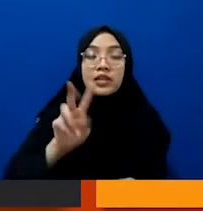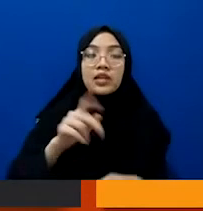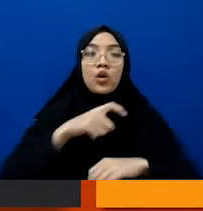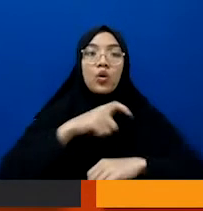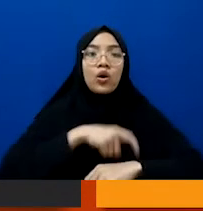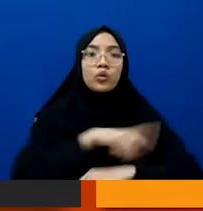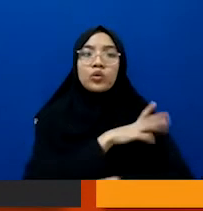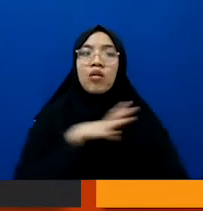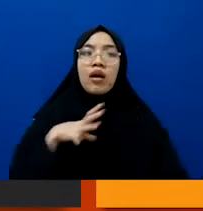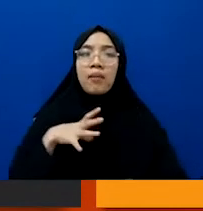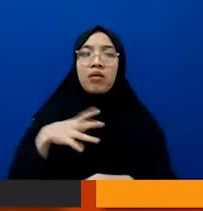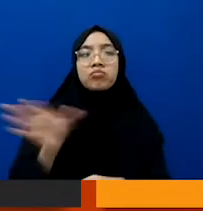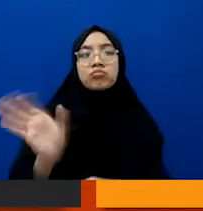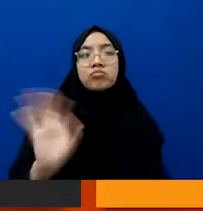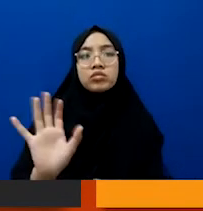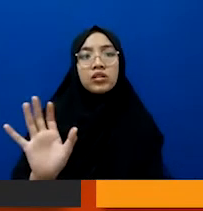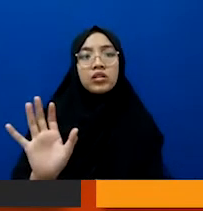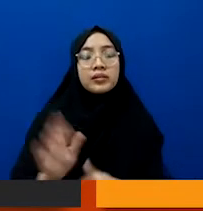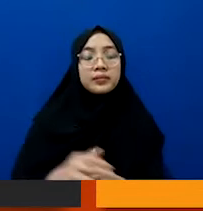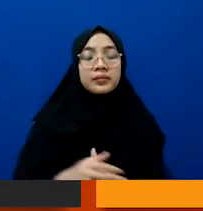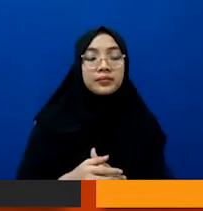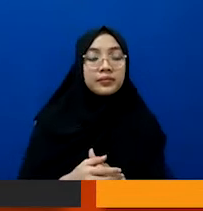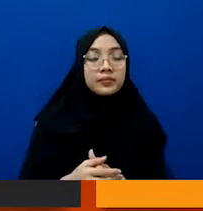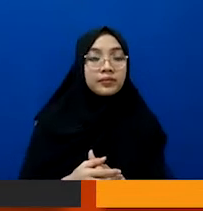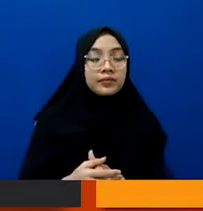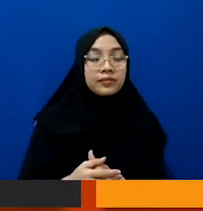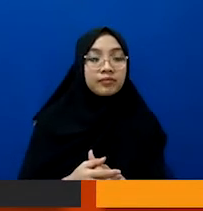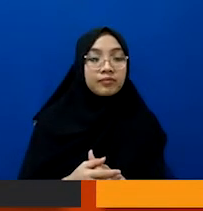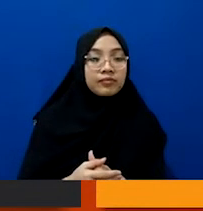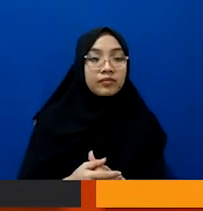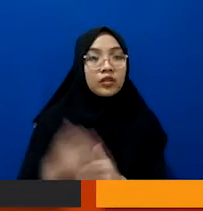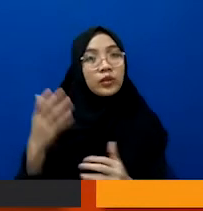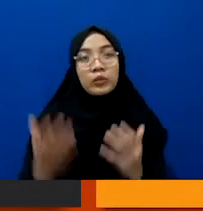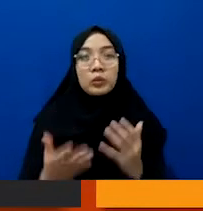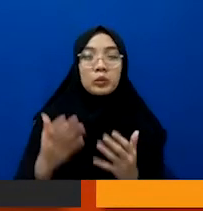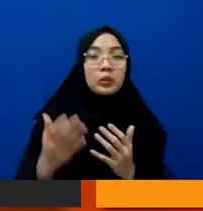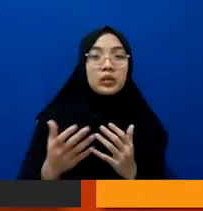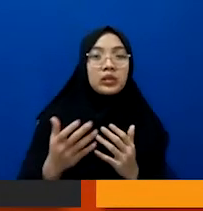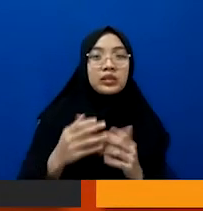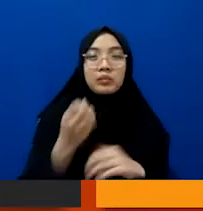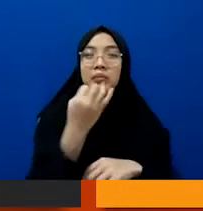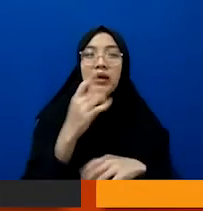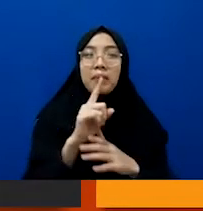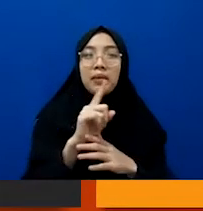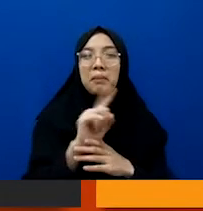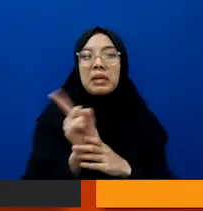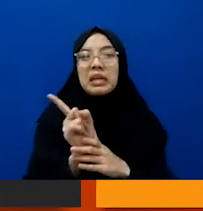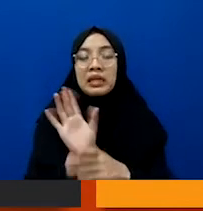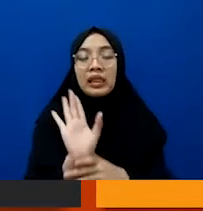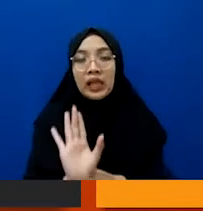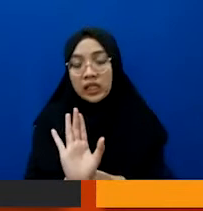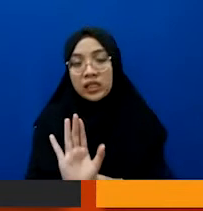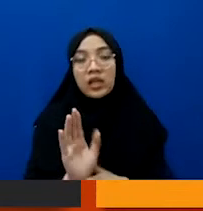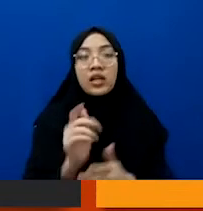panjang, gitu kan, tidak panjang, tidak panjang, Nah, itu paling hanya sekian menit, gitu kan, dan itu